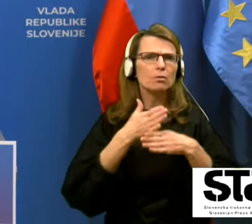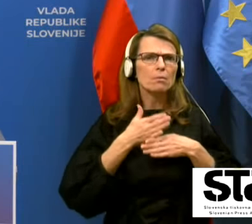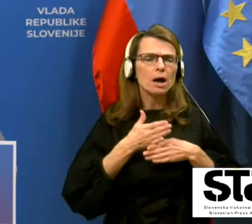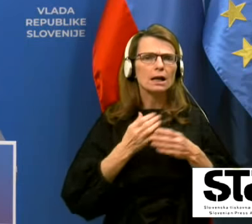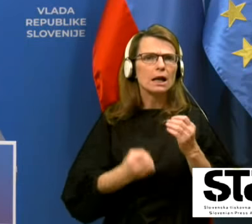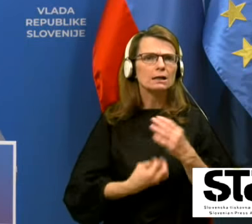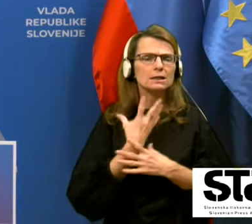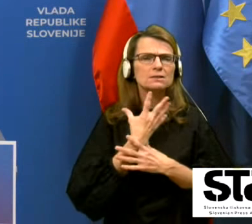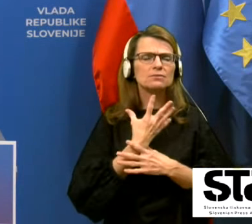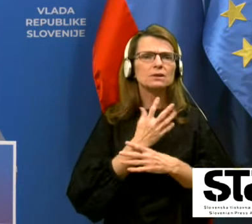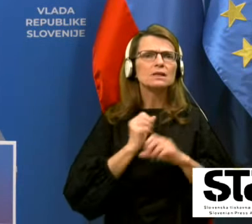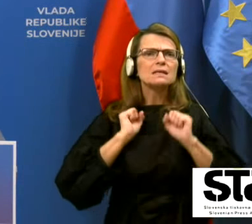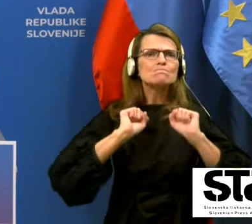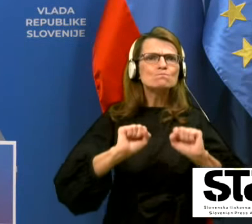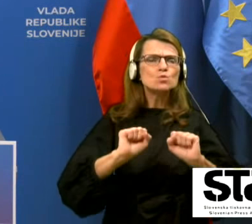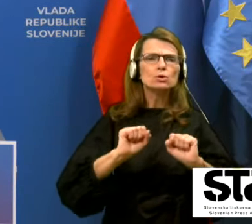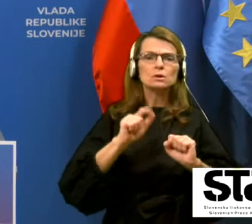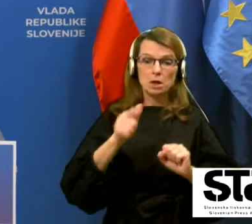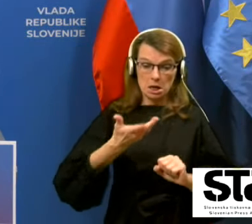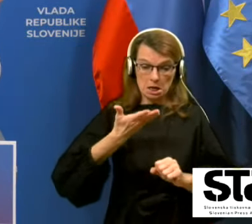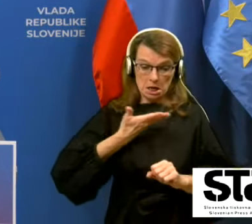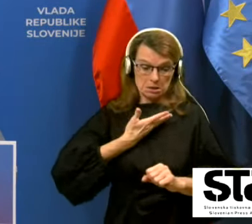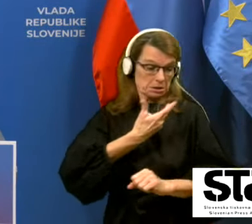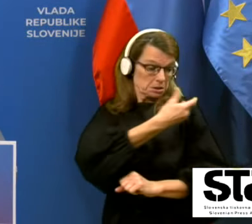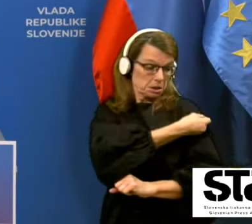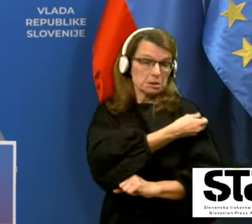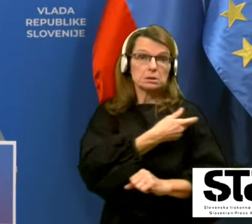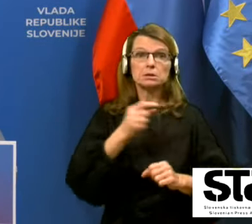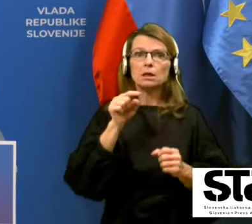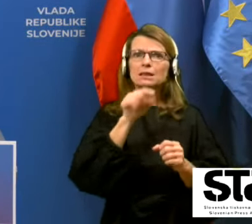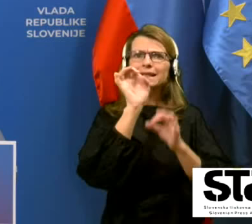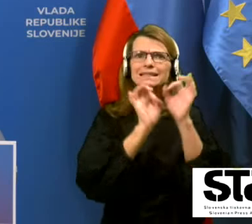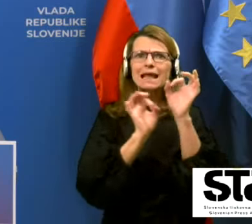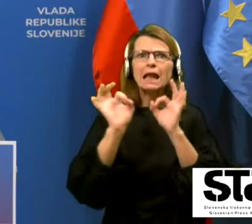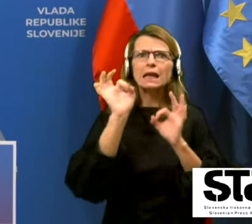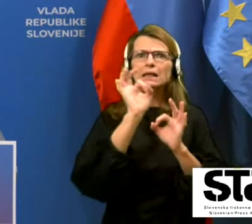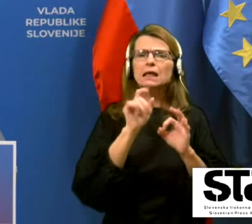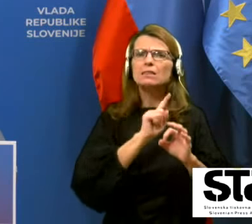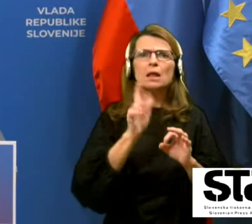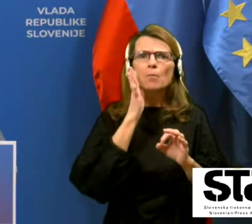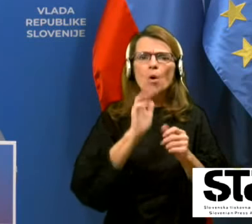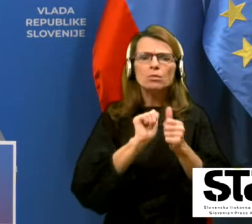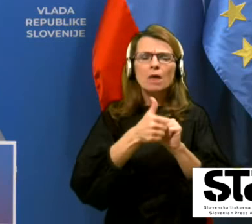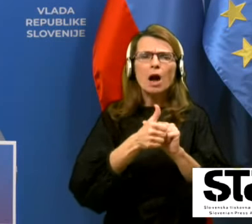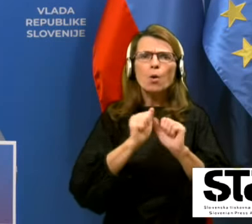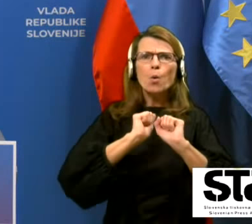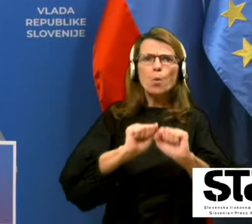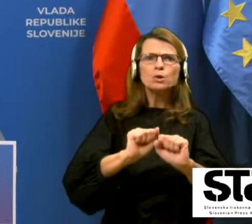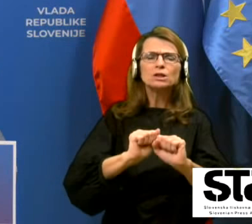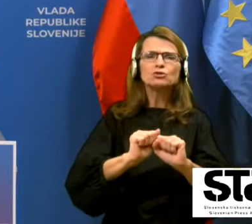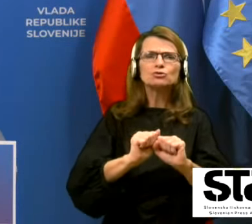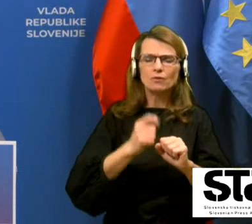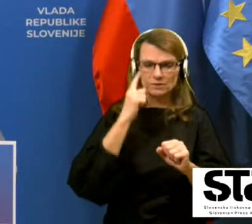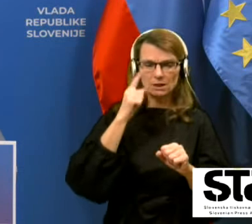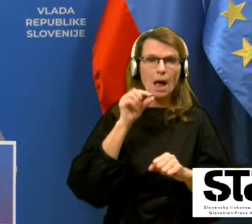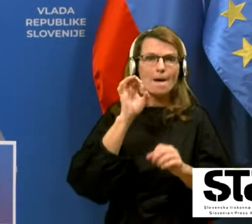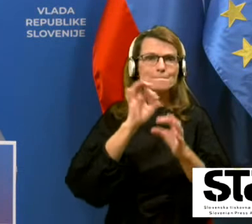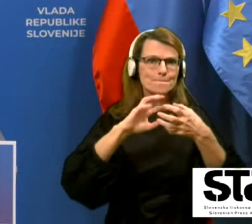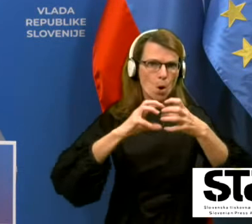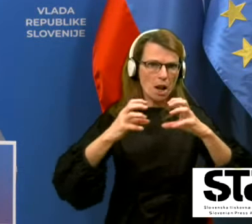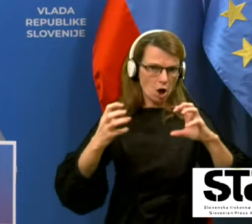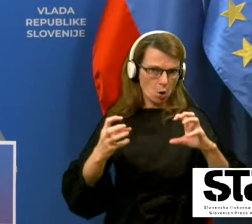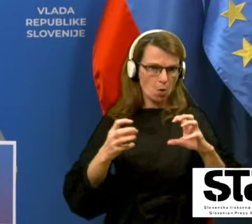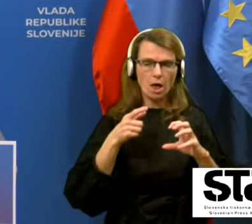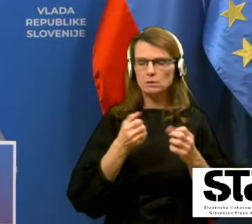celice, kako enkrat, ko se cepimo, jo naš imunski sistem ne uniči takoj, kaj ti molekula je zelo labilna. Vse ste videli, kako jo treba